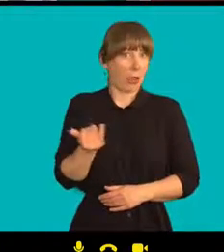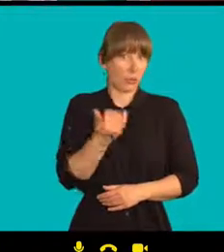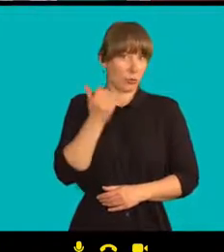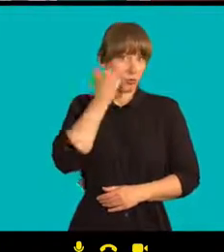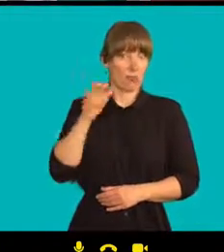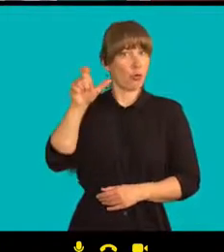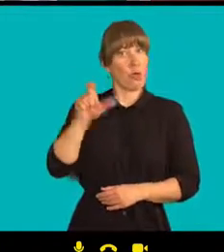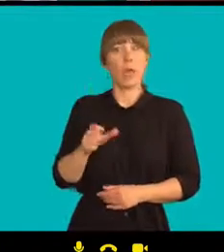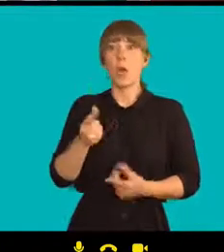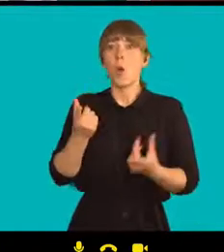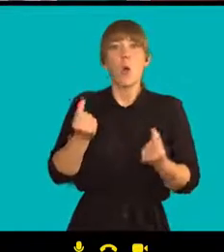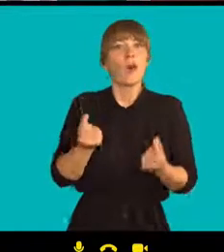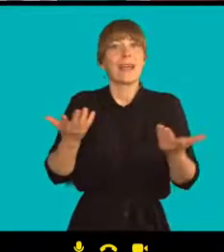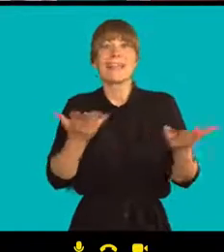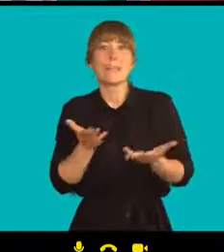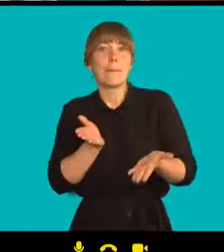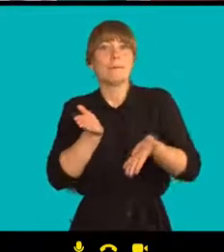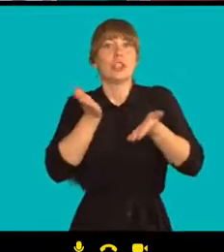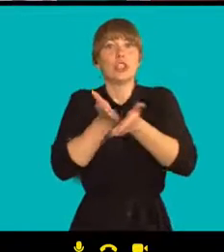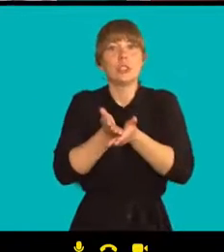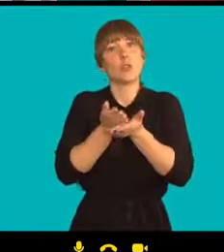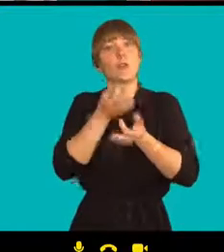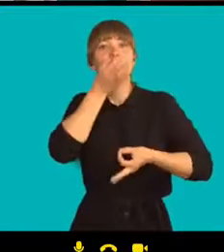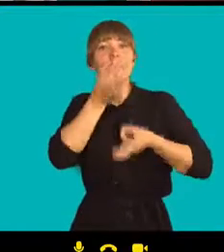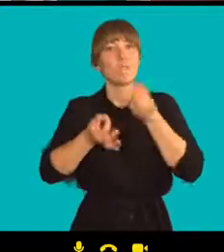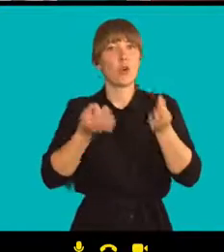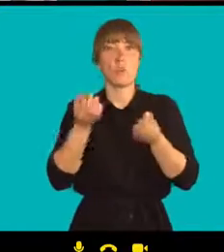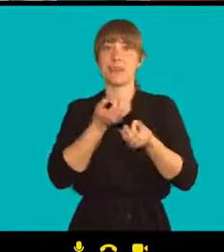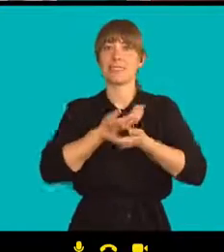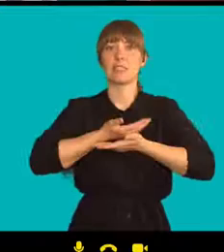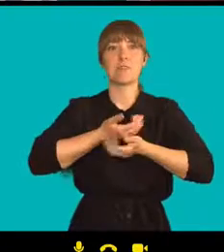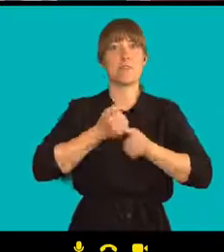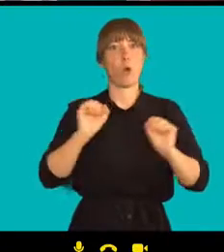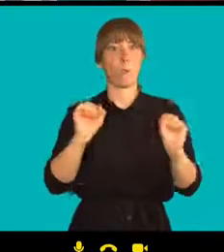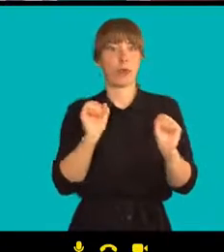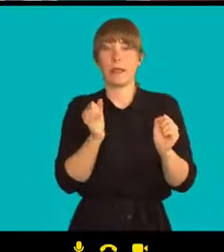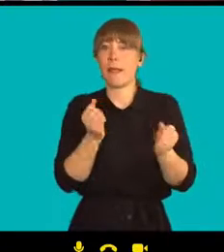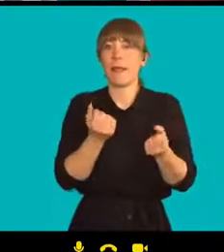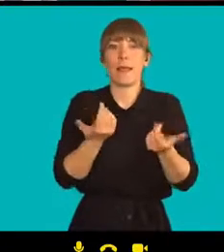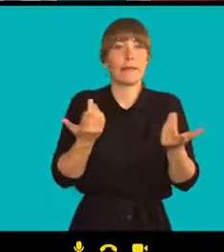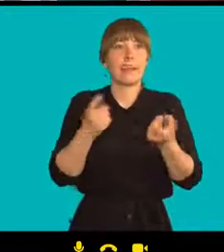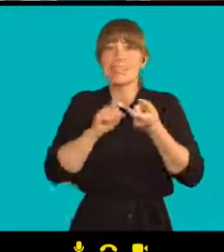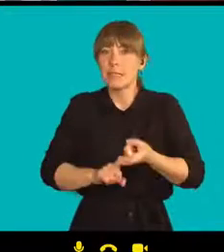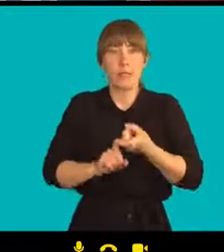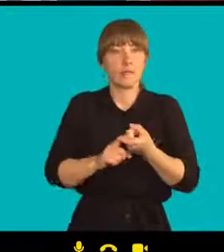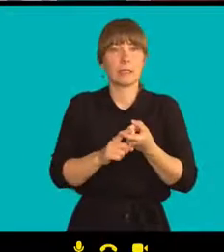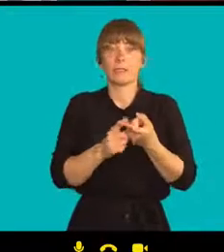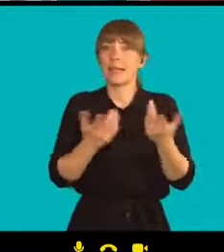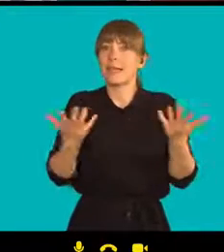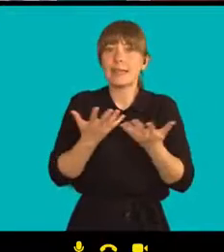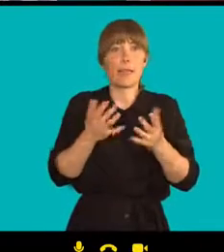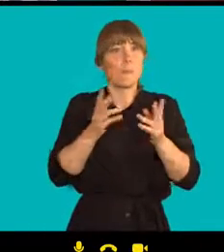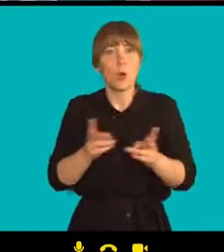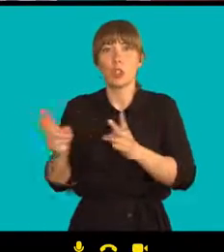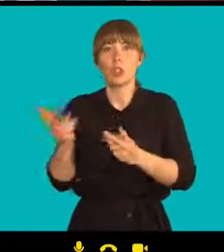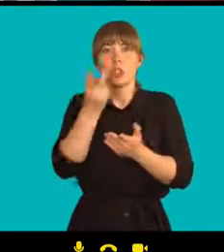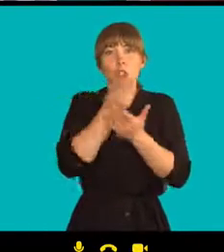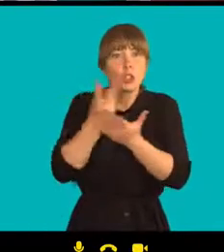informacím, ke svobodným médiím, ke svobodným informacím, když je chce získat. Jsou nějaké cesty i teď?